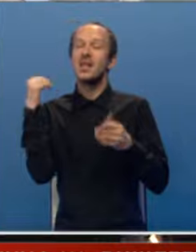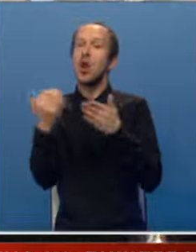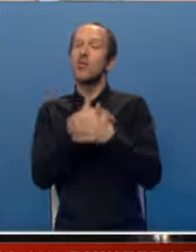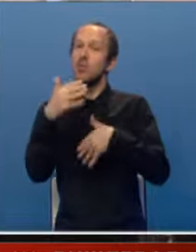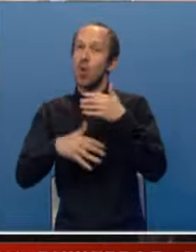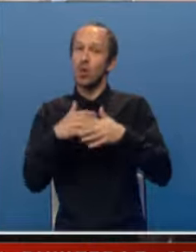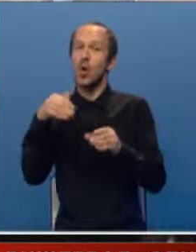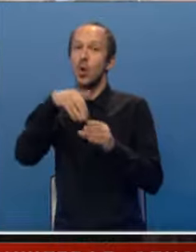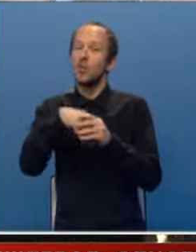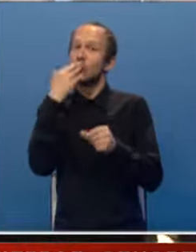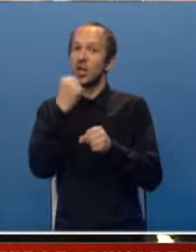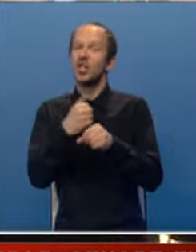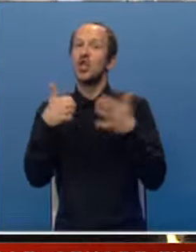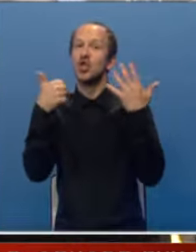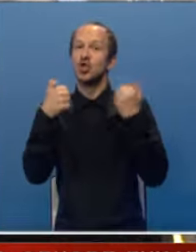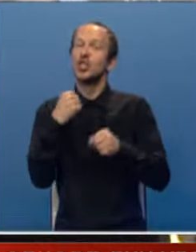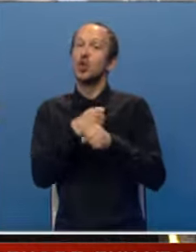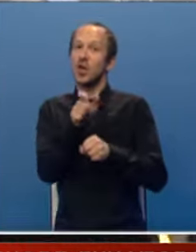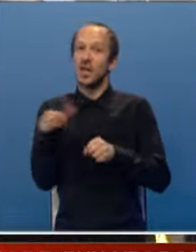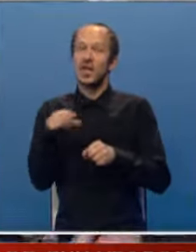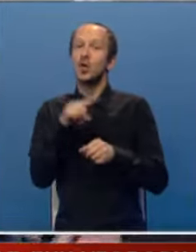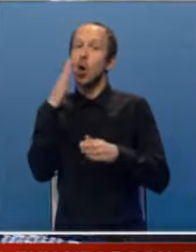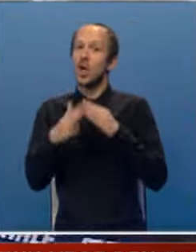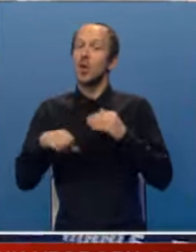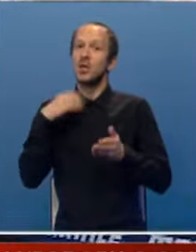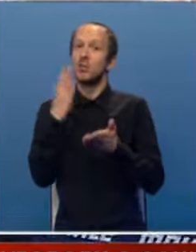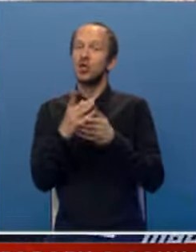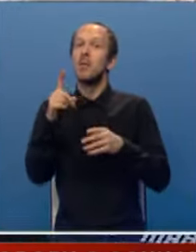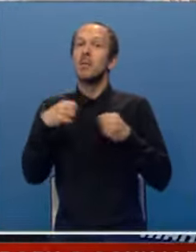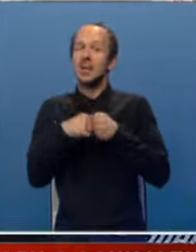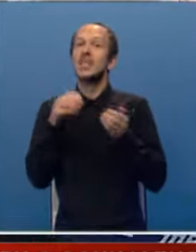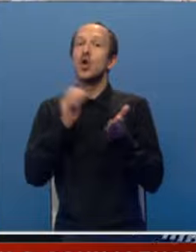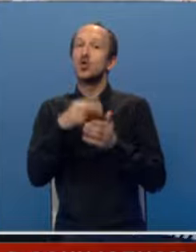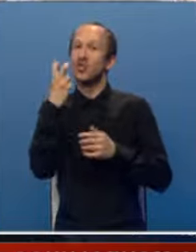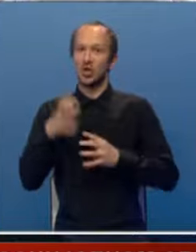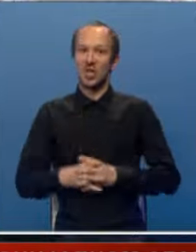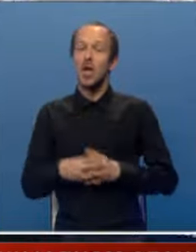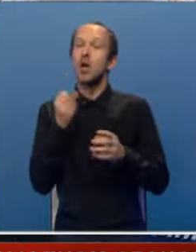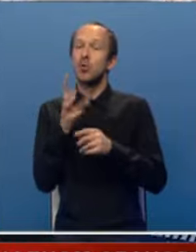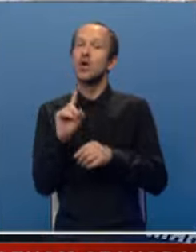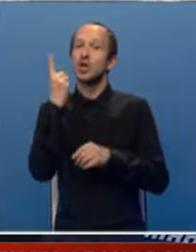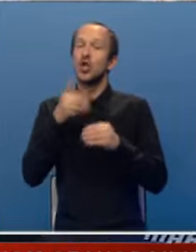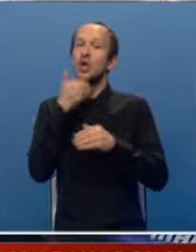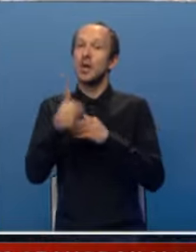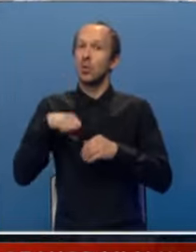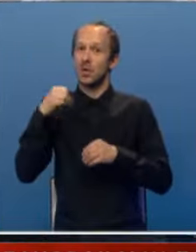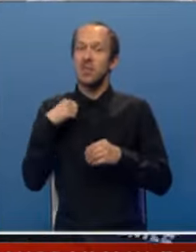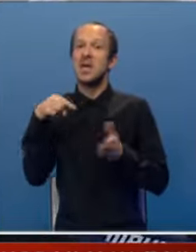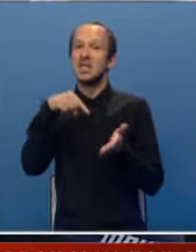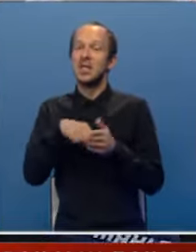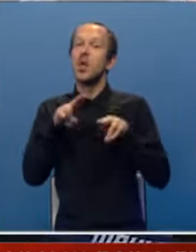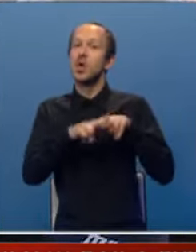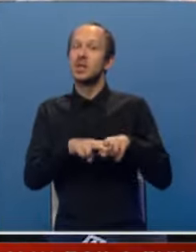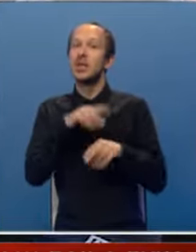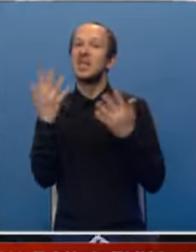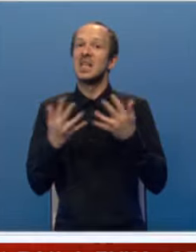pogona. U njima će raditi 600 radnika, a do kraja godine biće mjesec za njih još 200. Taj broj rašće u narednim godinama, a cilje je ovdje